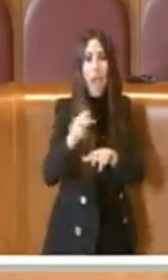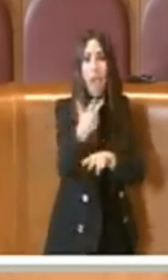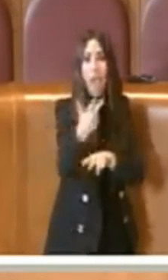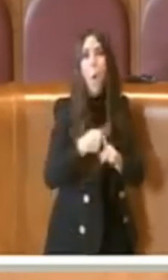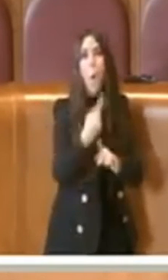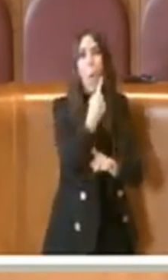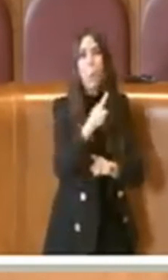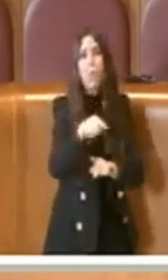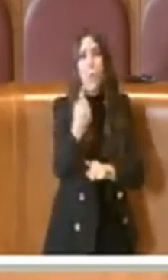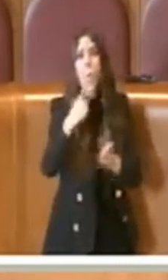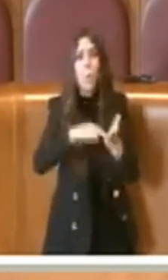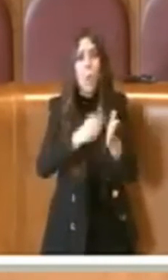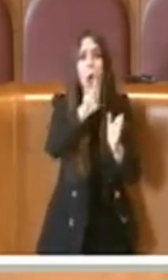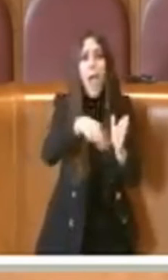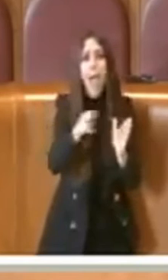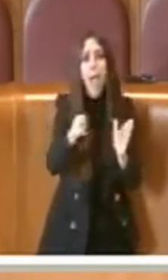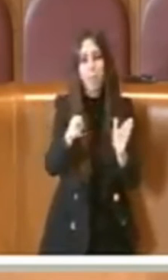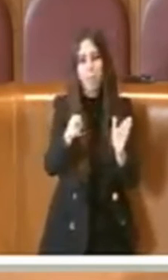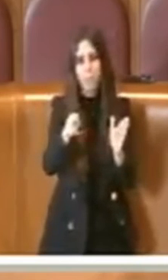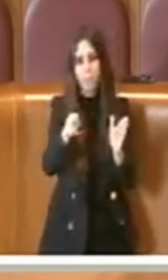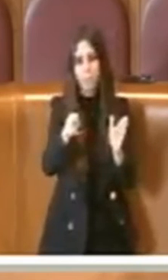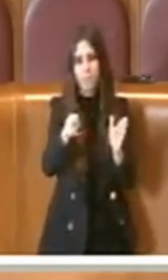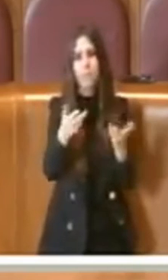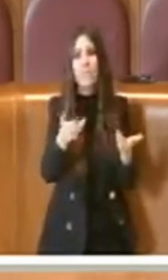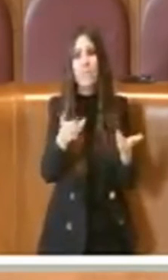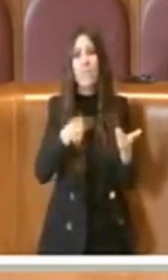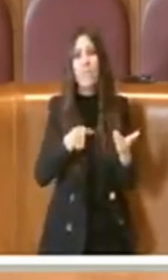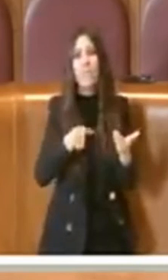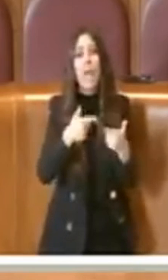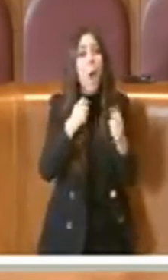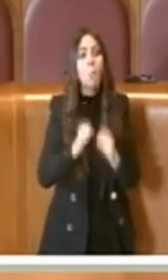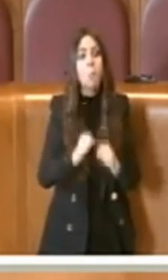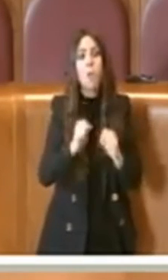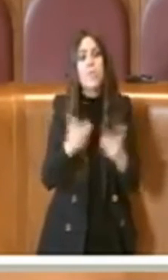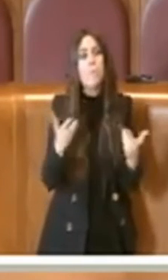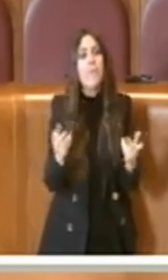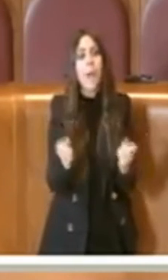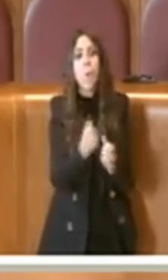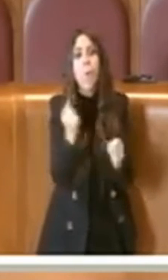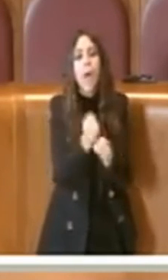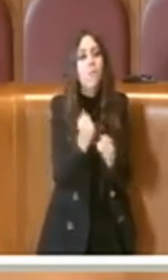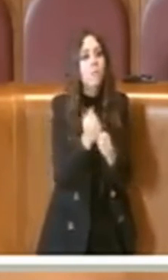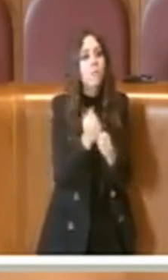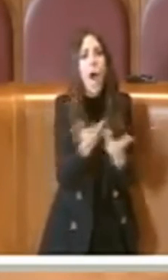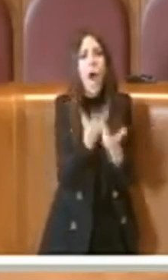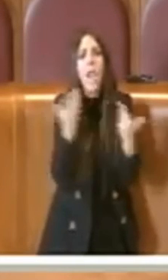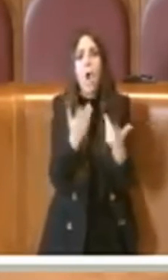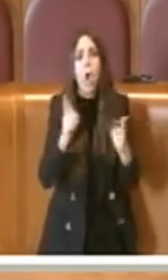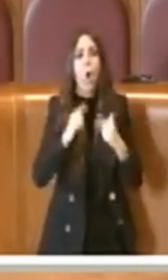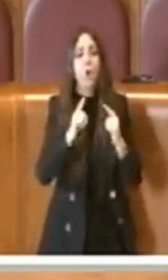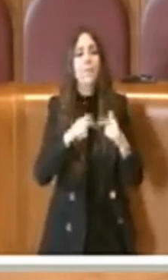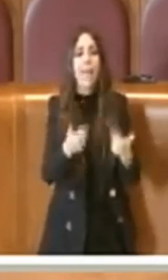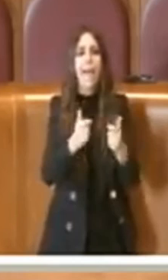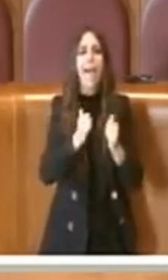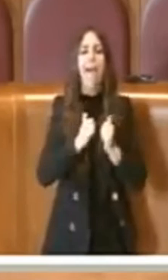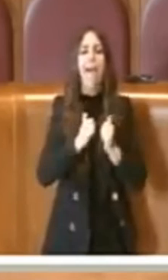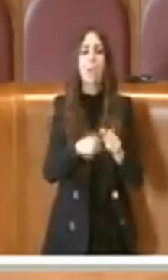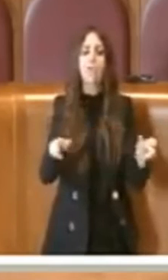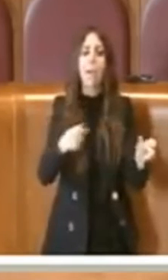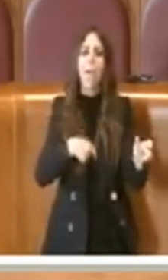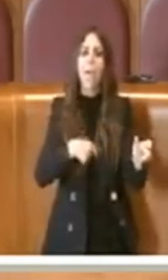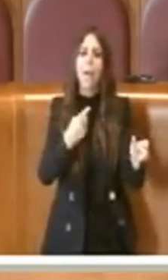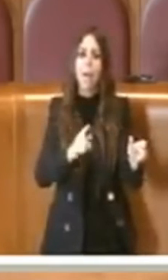,1 milioni di euro per provare a realizzare qualcosa per i cittadini. Caudo nel